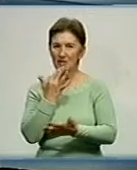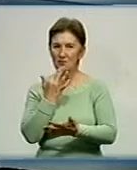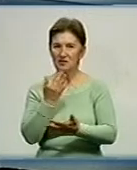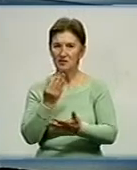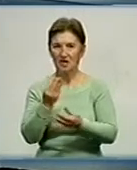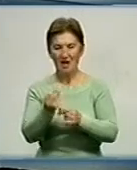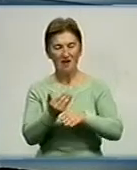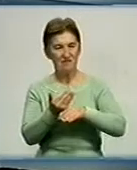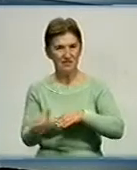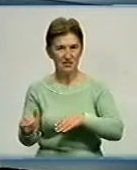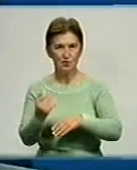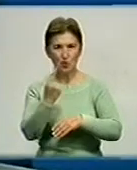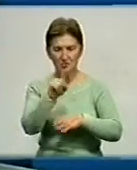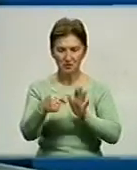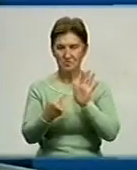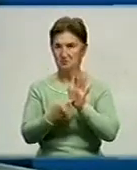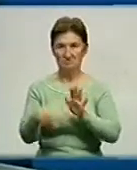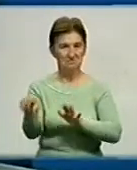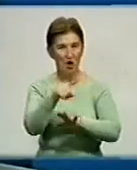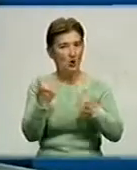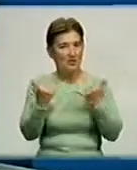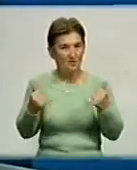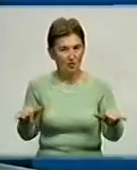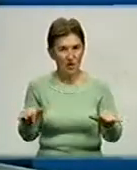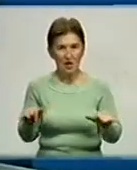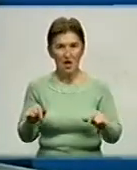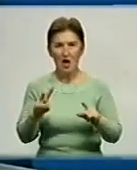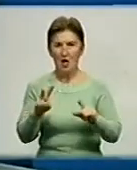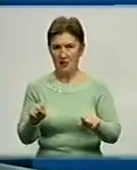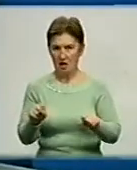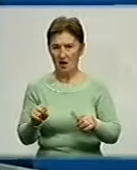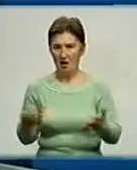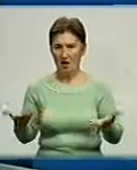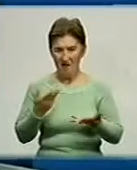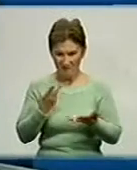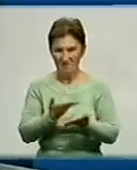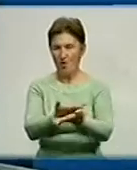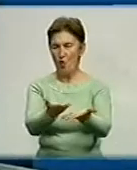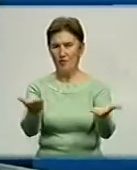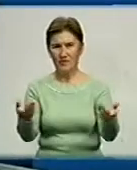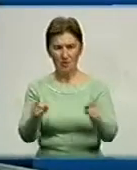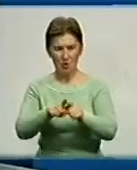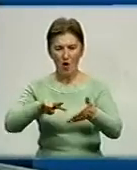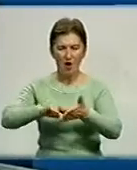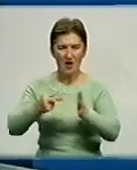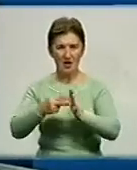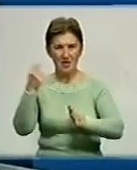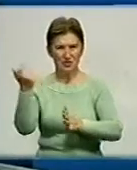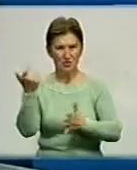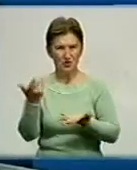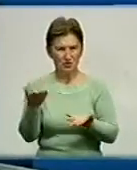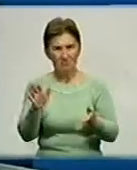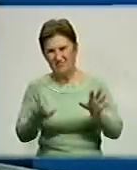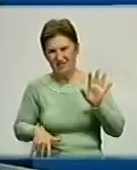в 1,6 рази. Це їх здивувало, тому що на фоні глобального такого економічного безладдя, яке відбувається,